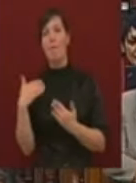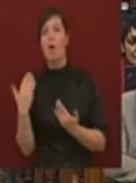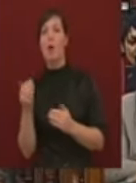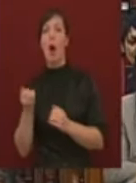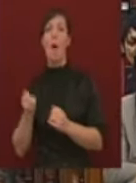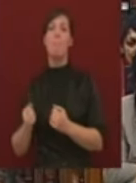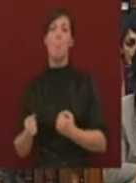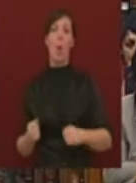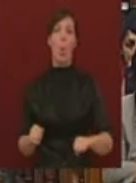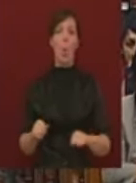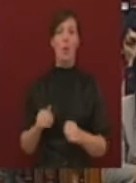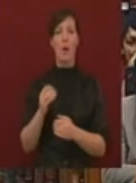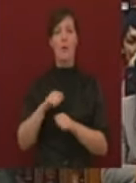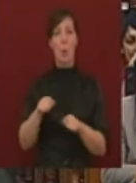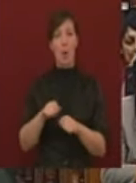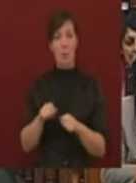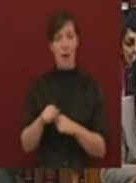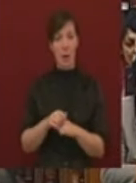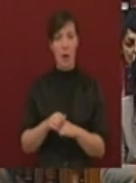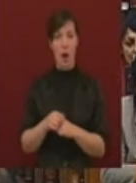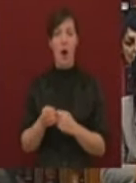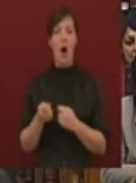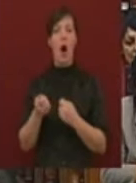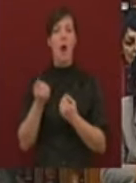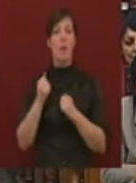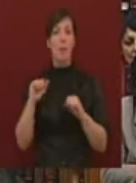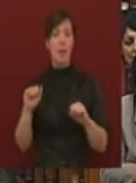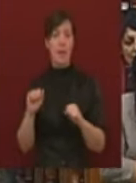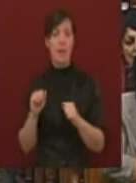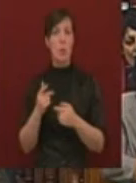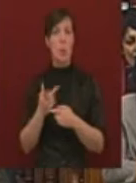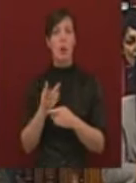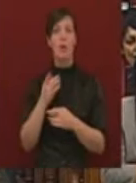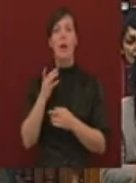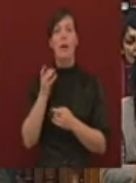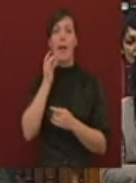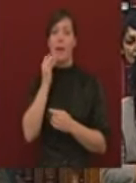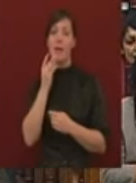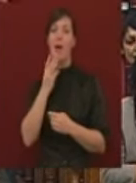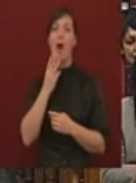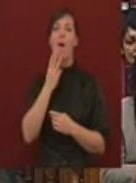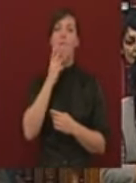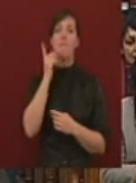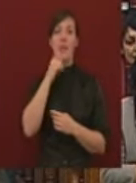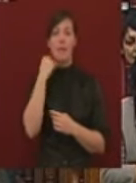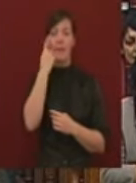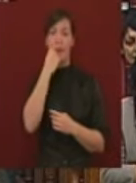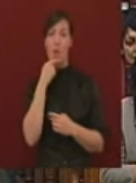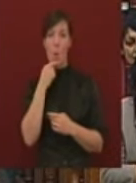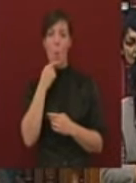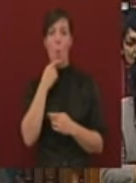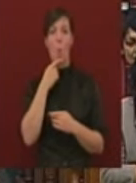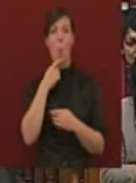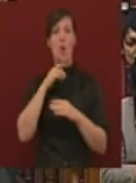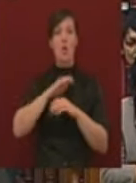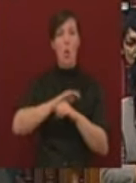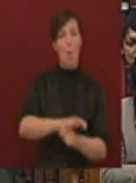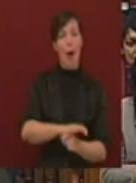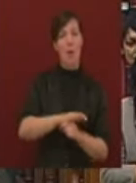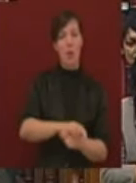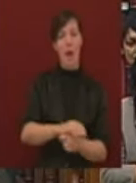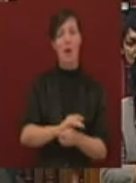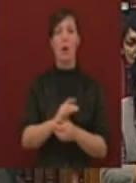szolgáltatások liberalizációjában engedjenek a VTO, a Nemzetközi Kereskedelmi Szervezet nyomásának. Az Európai Bizottság